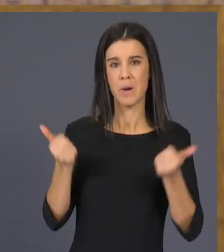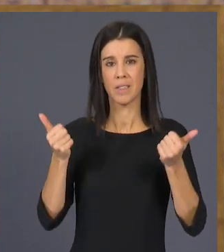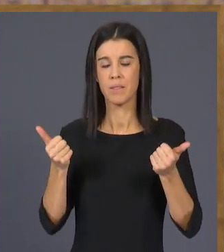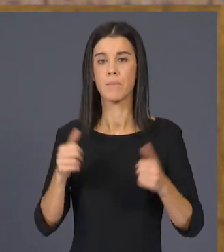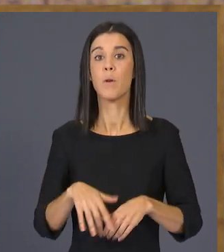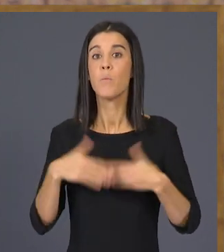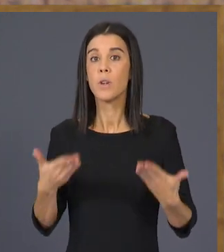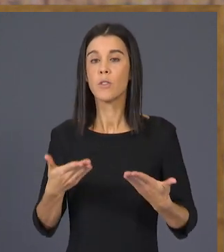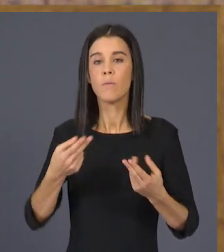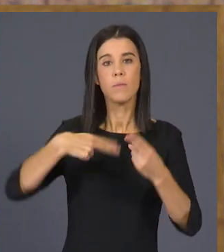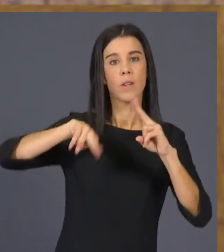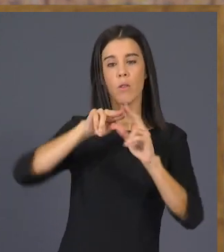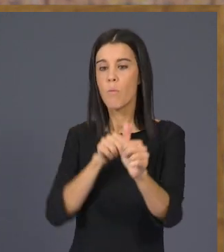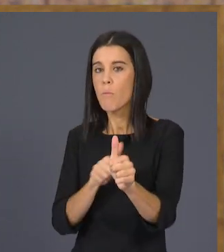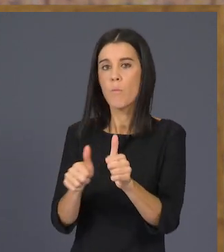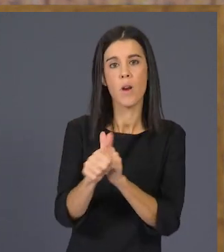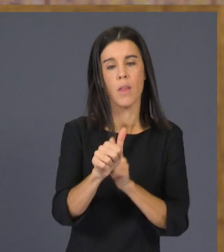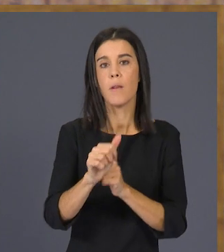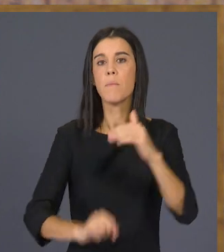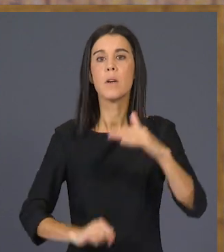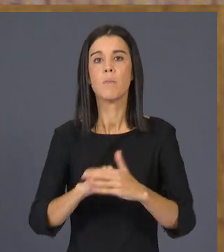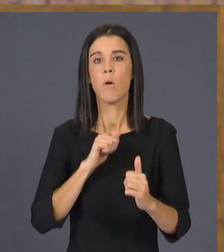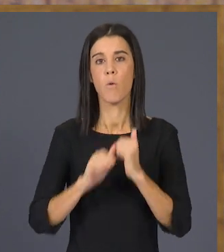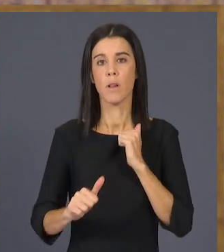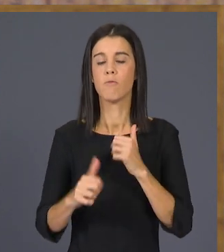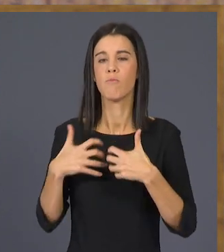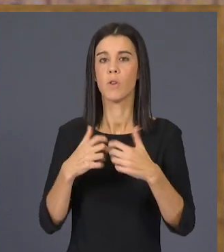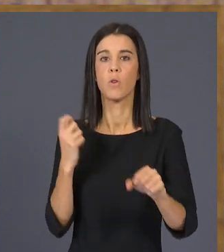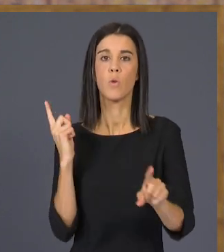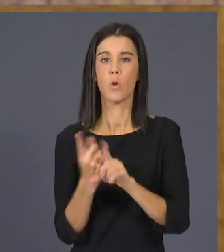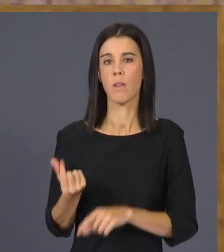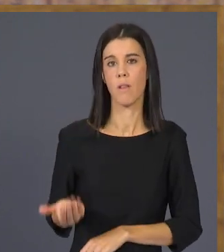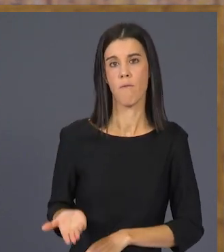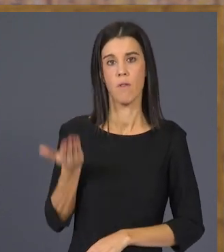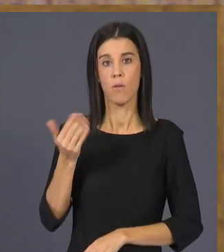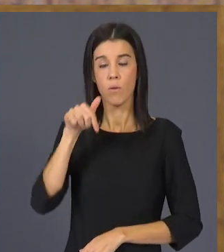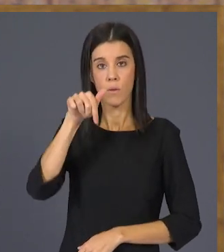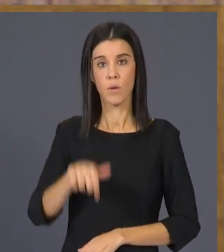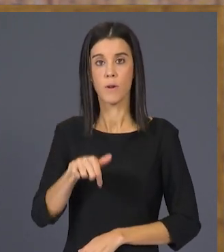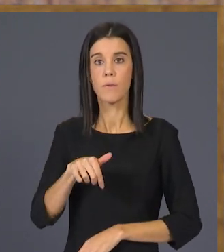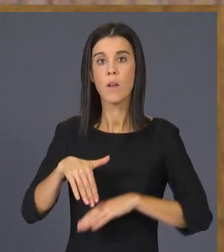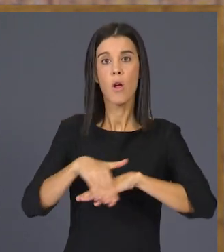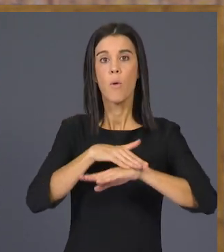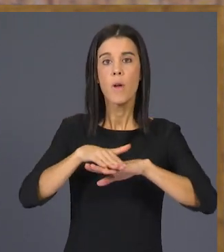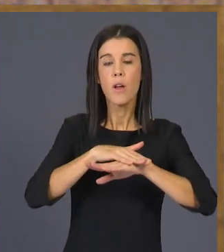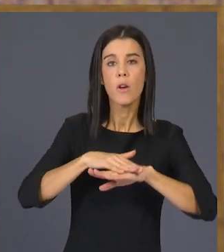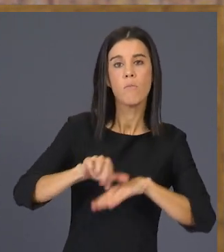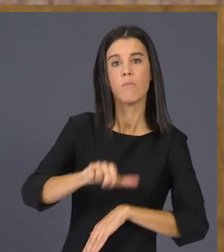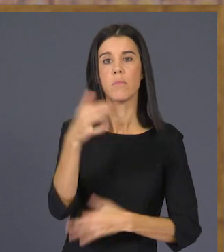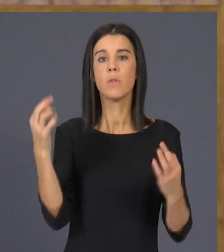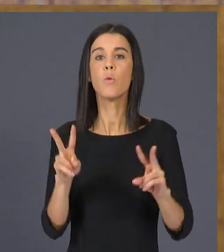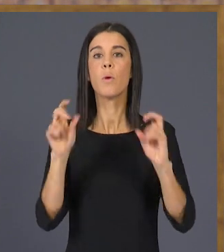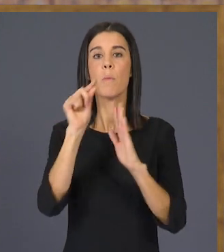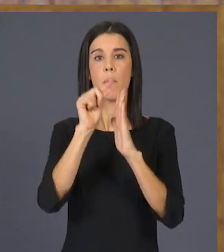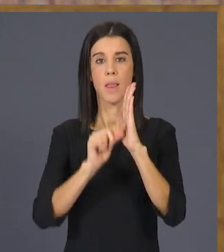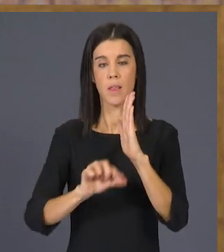prioritat màxima de la Generalitat està sent la lluita contra la inflació. Avui, el Consell ha aprovat un nou paquet de mesures